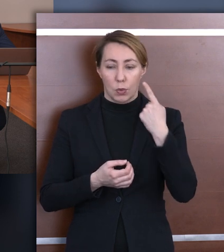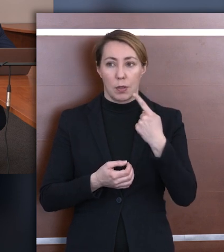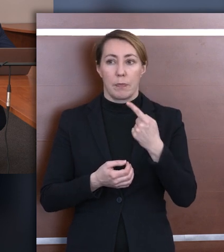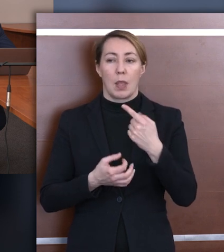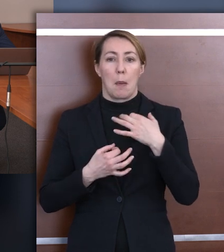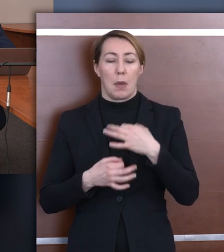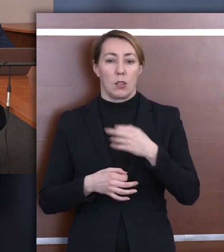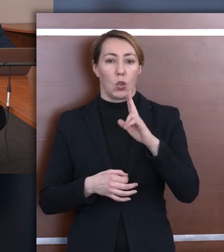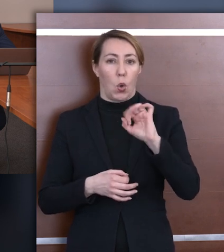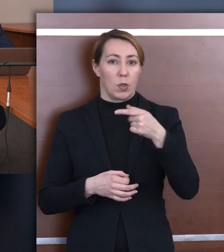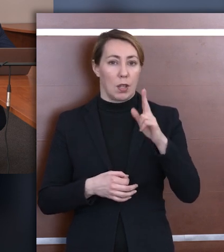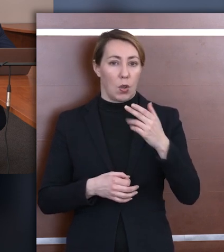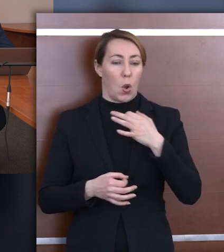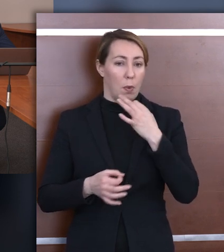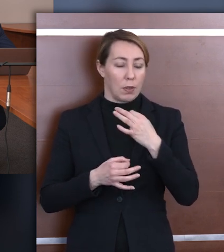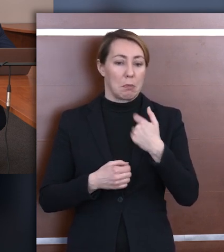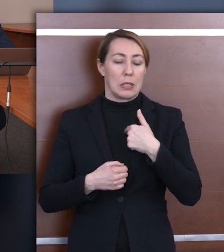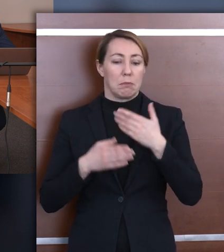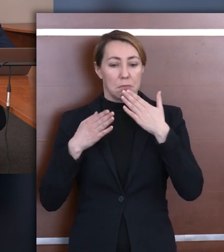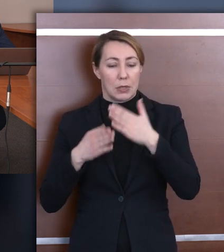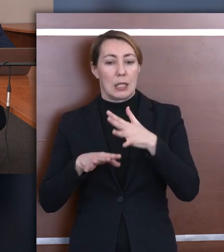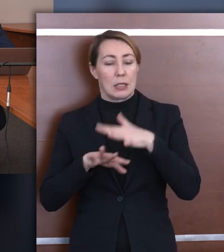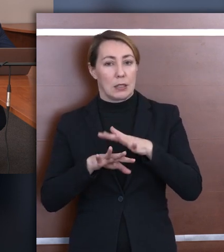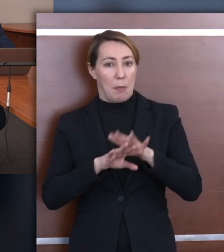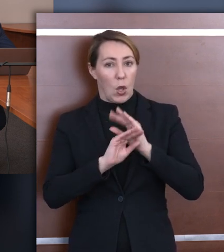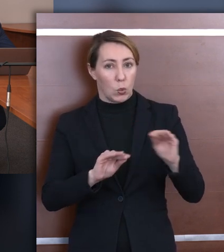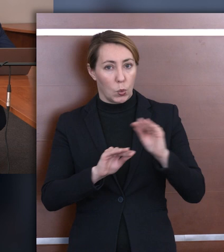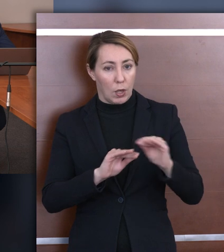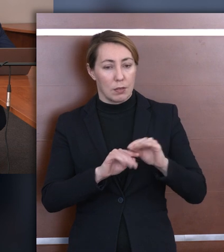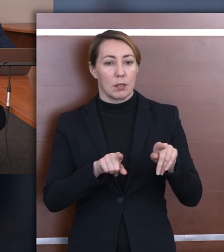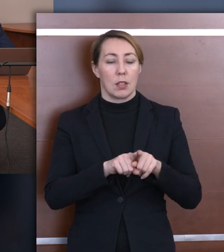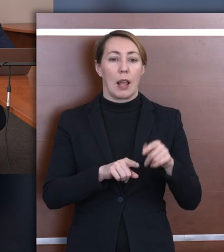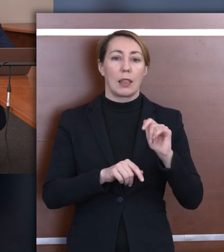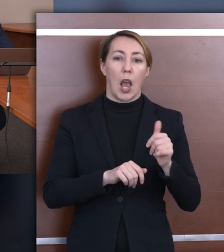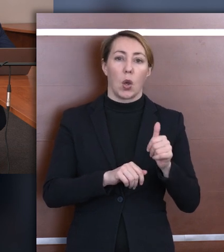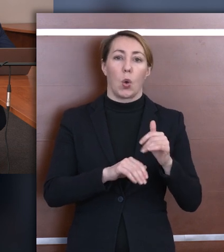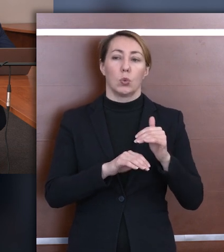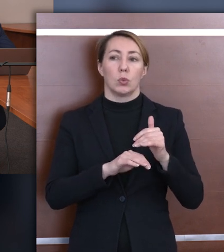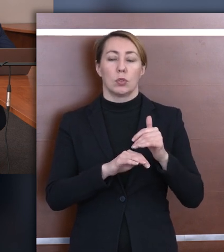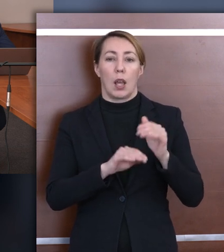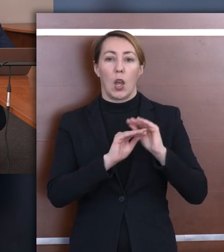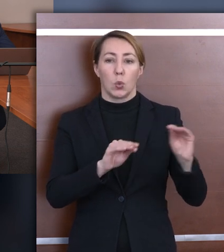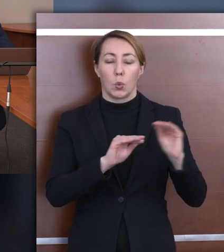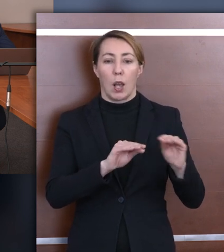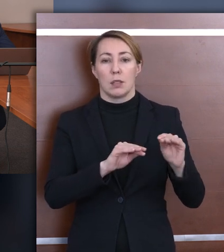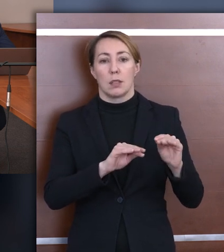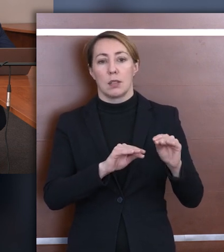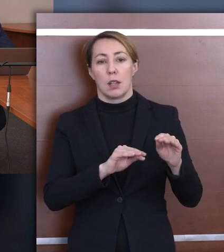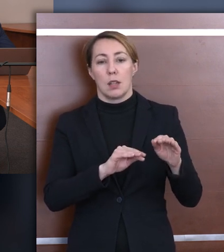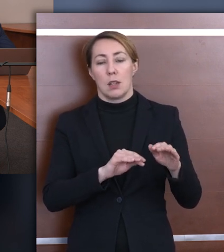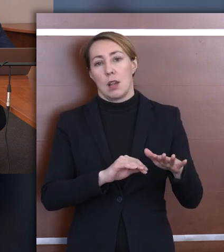opowiadała, czyli zajmujemy się szeroko rozumianym systemem edukacji, a dokładniej jakością edukacji na terenie,